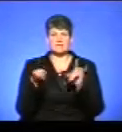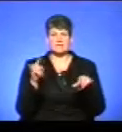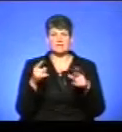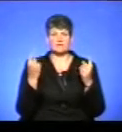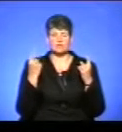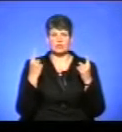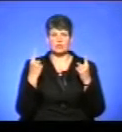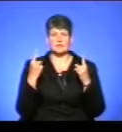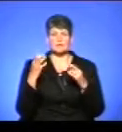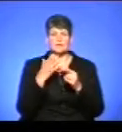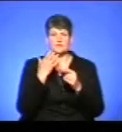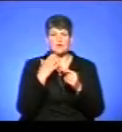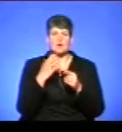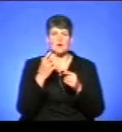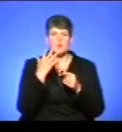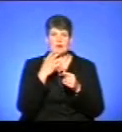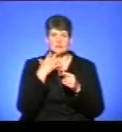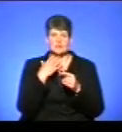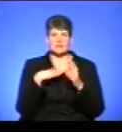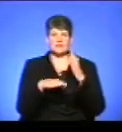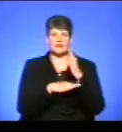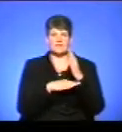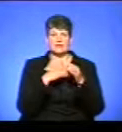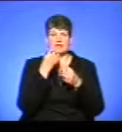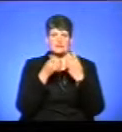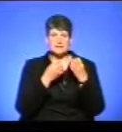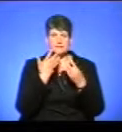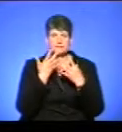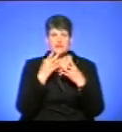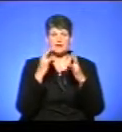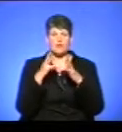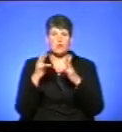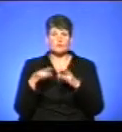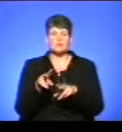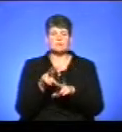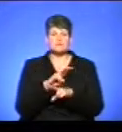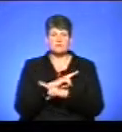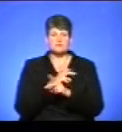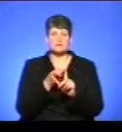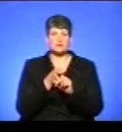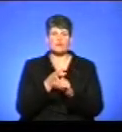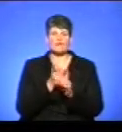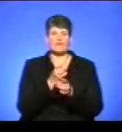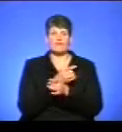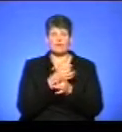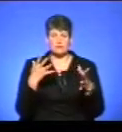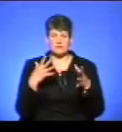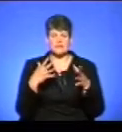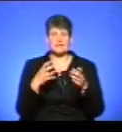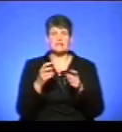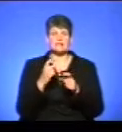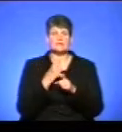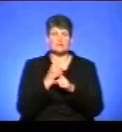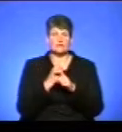температури, опечені дерева і квіти. Травмованих або загиблих внаслідок вибуху на спиртбазі